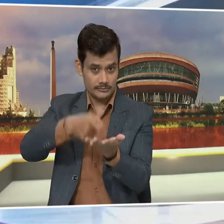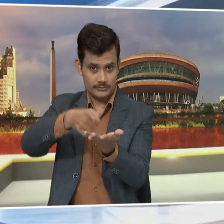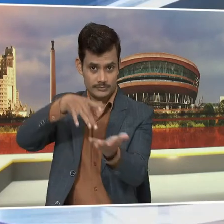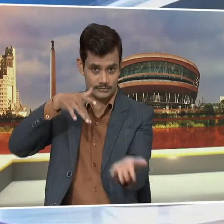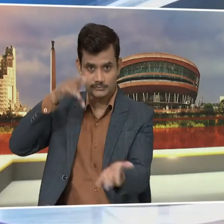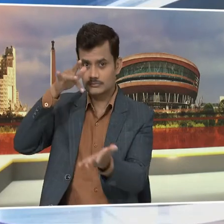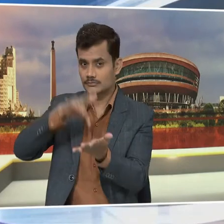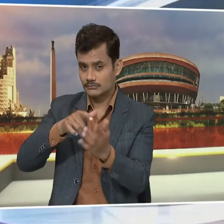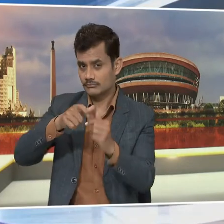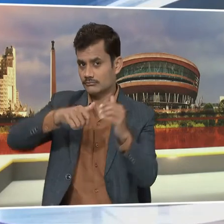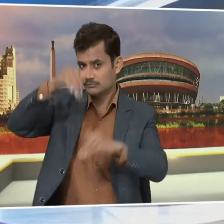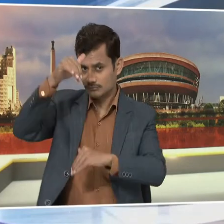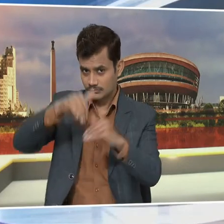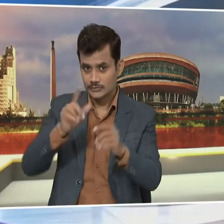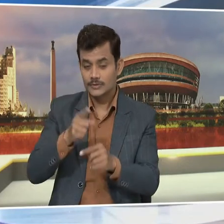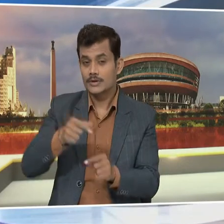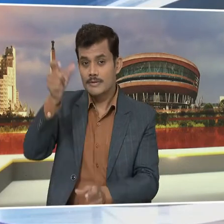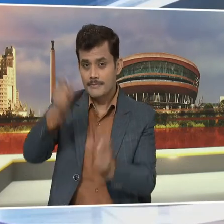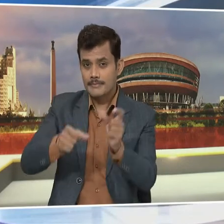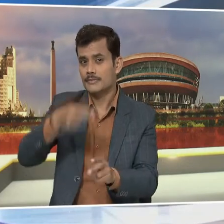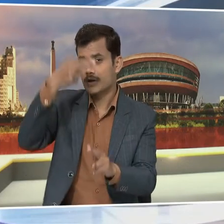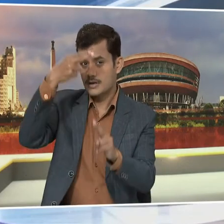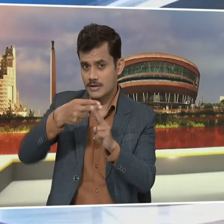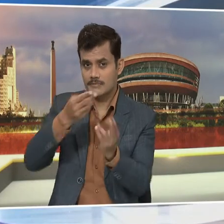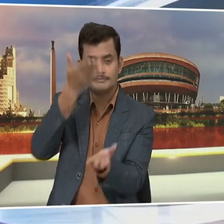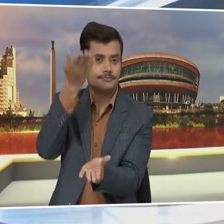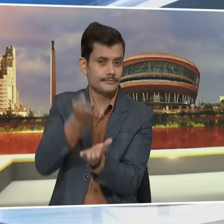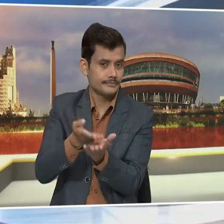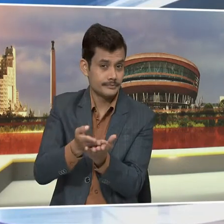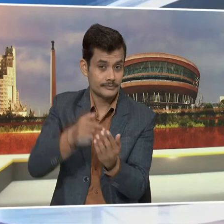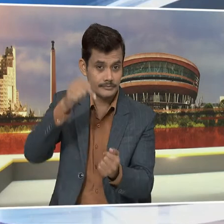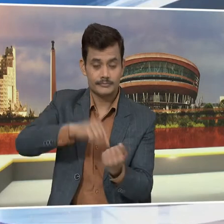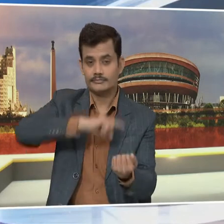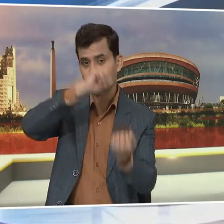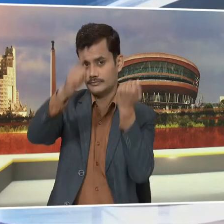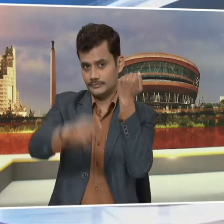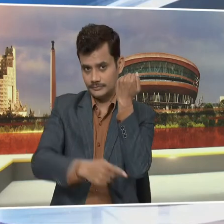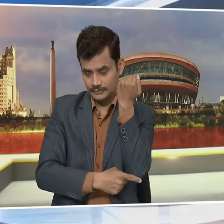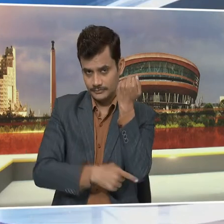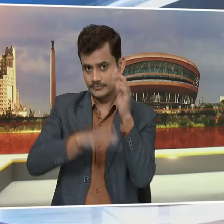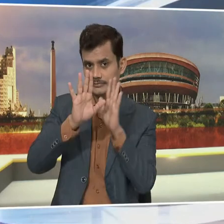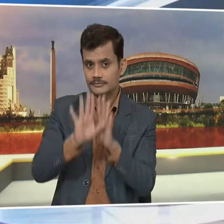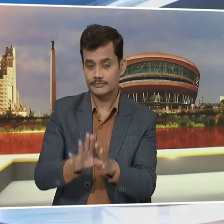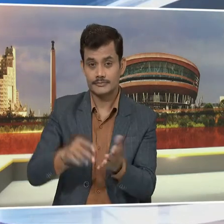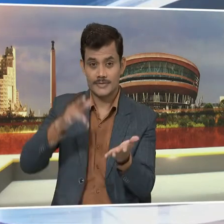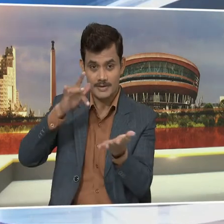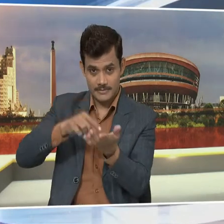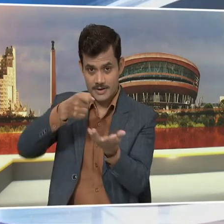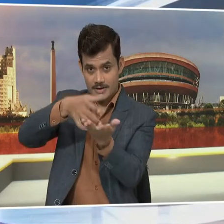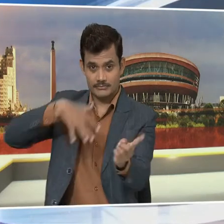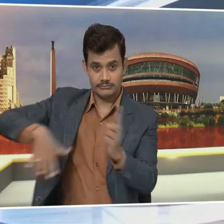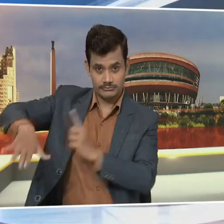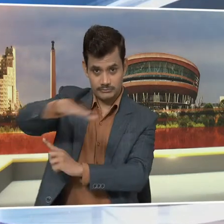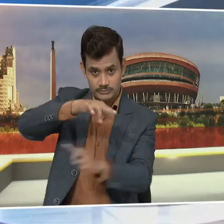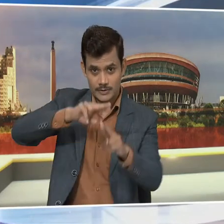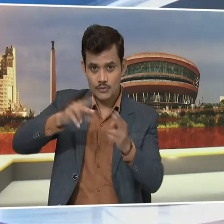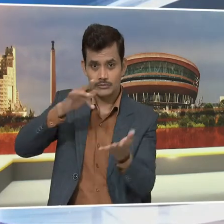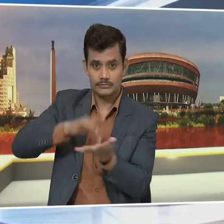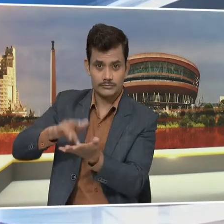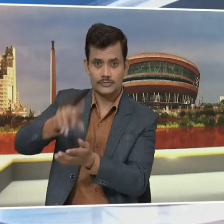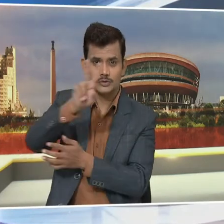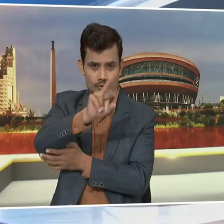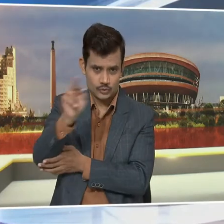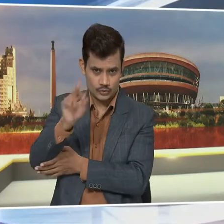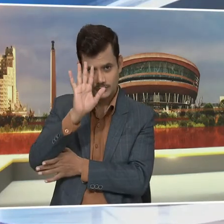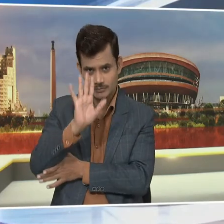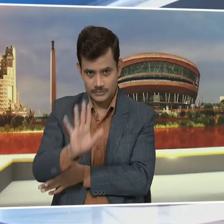राजिस्तान विधानसभा चुनाव के लिए प्रत्याशों के नामांकन भरने का आखरी दिन आज है राज्य में 200 विधानसभा सीथ